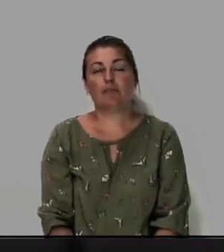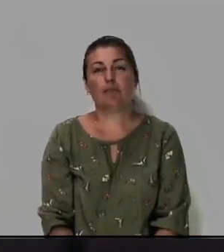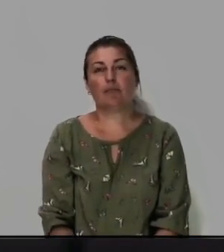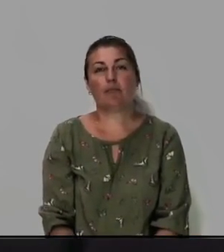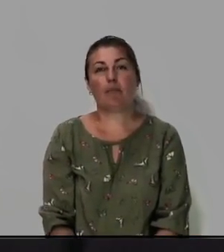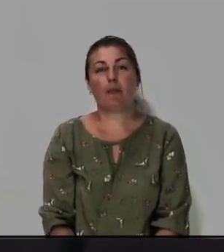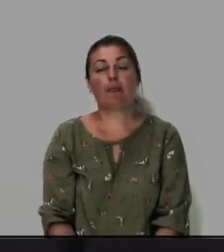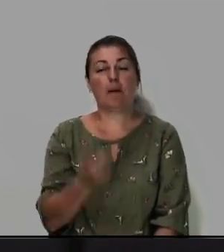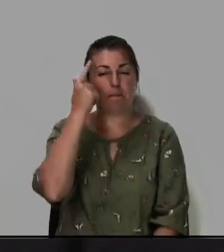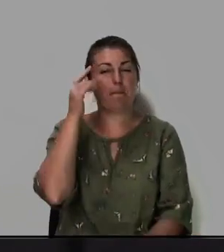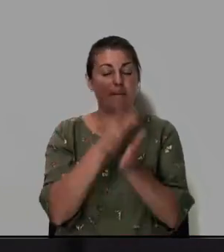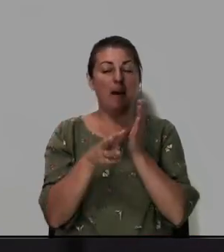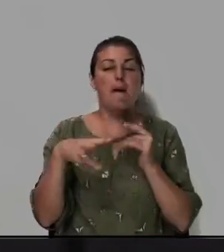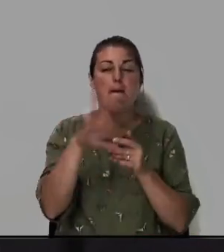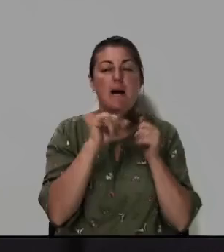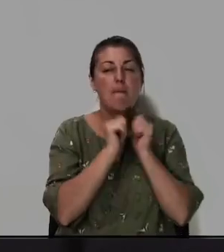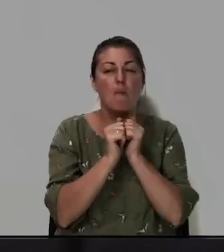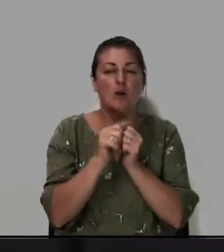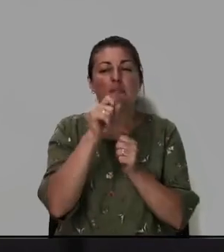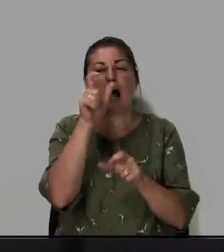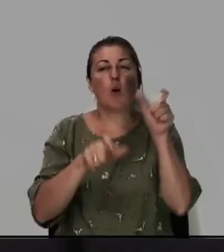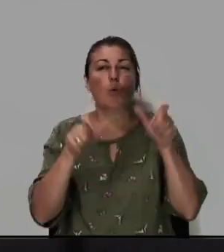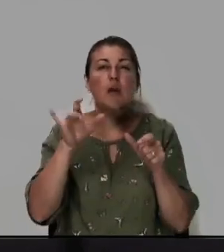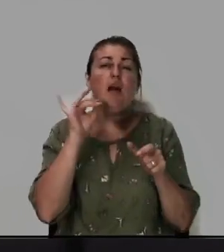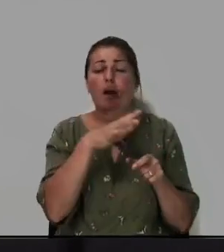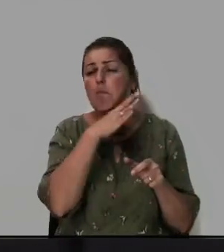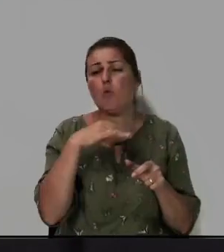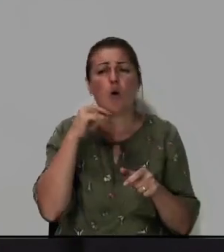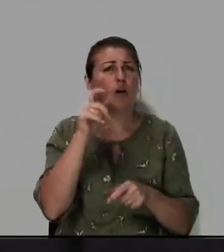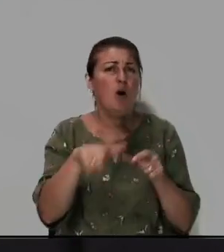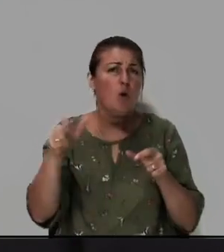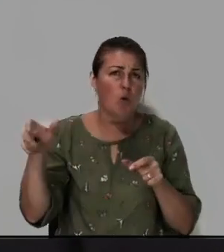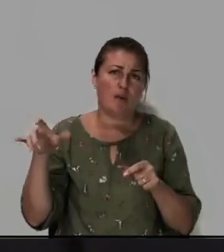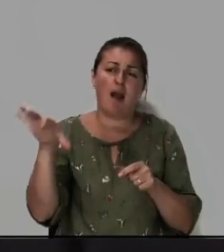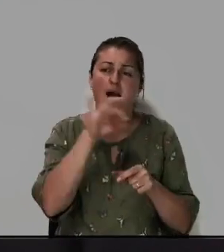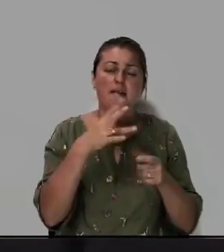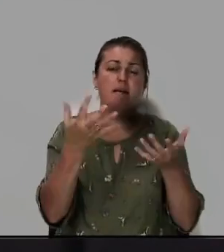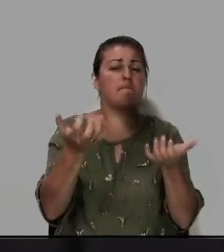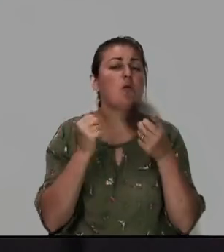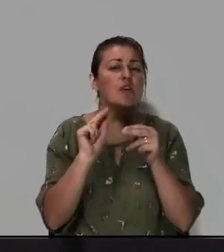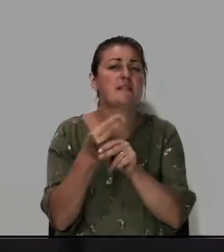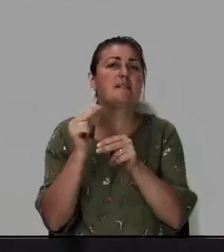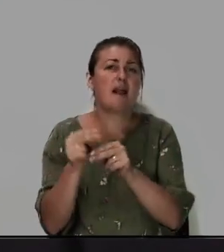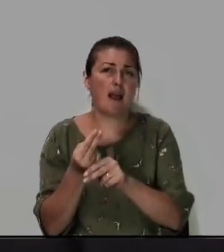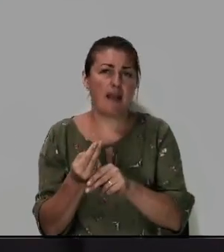Понимаете, мы молимся за людей, и многие люди, они получают исчеление,